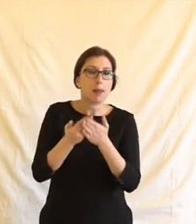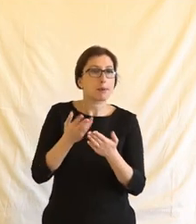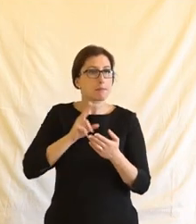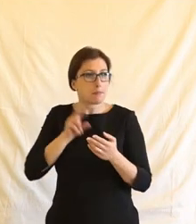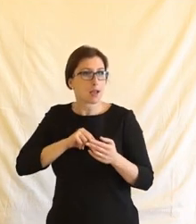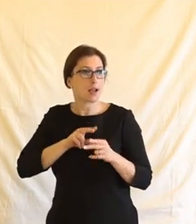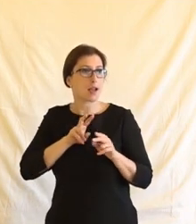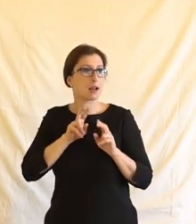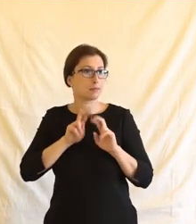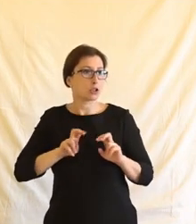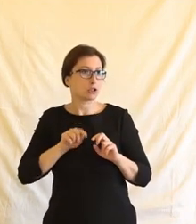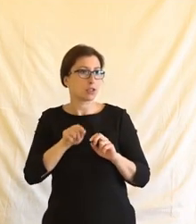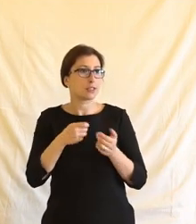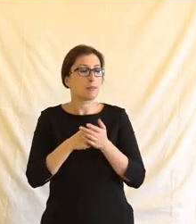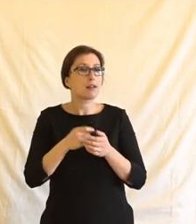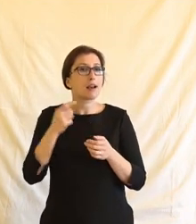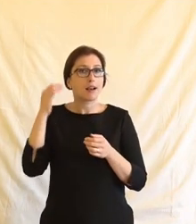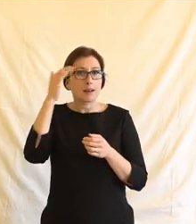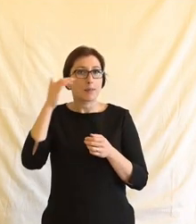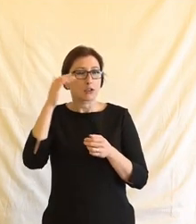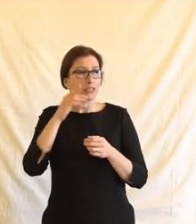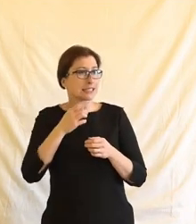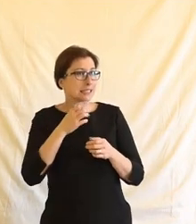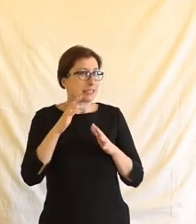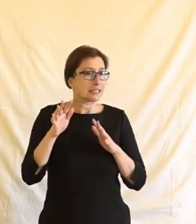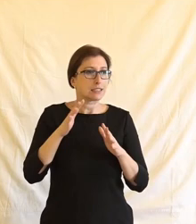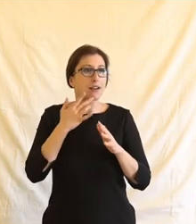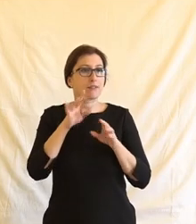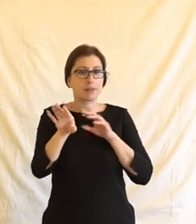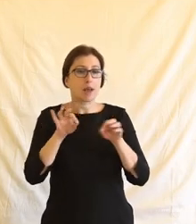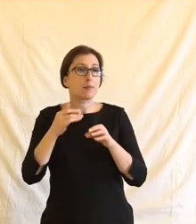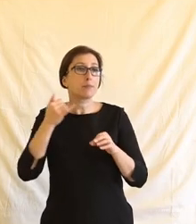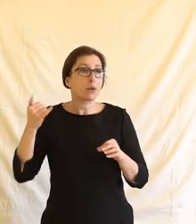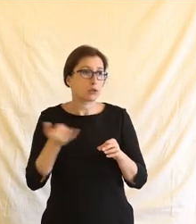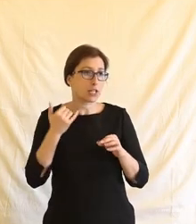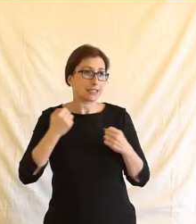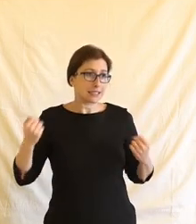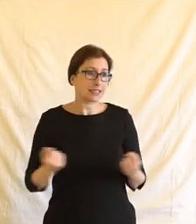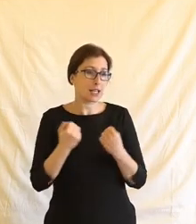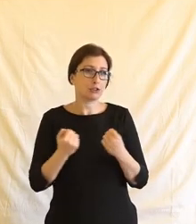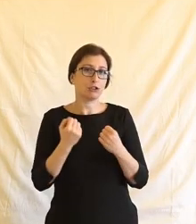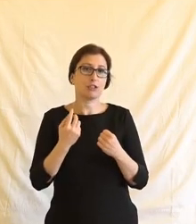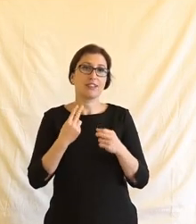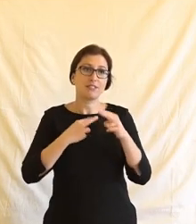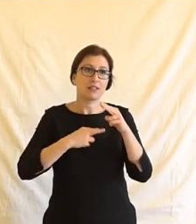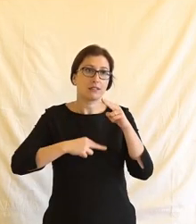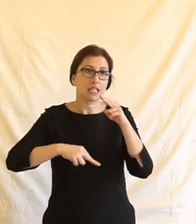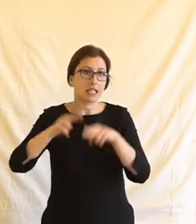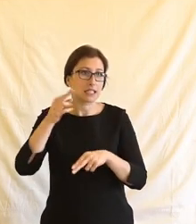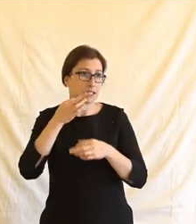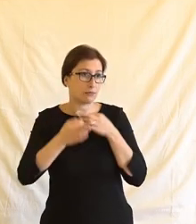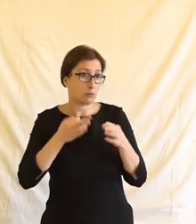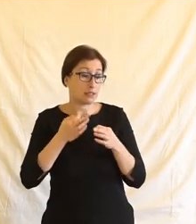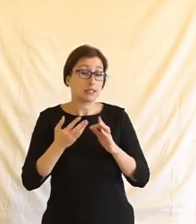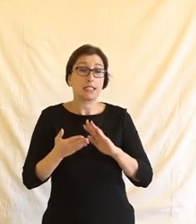že vlastně ten mindset je nastavený tímhletím způsobem, že pořád je tam ta snaha získat pořád víc a víc informací. Čili